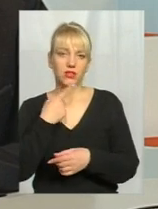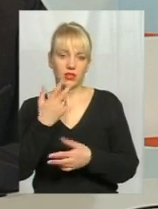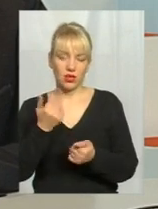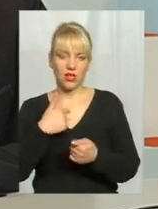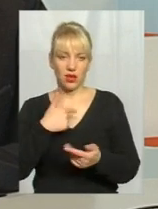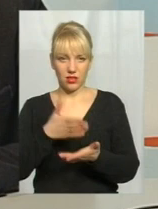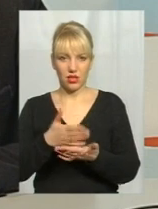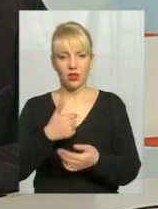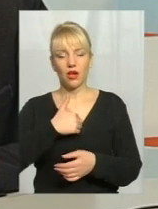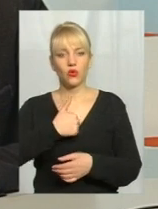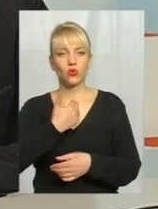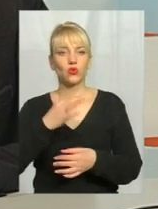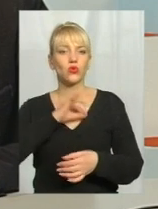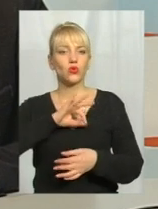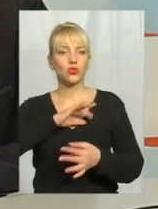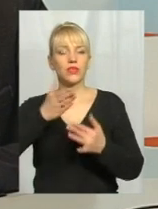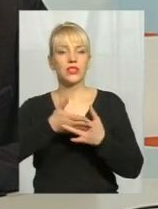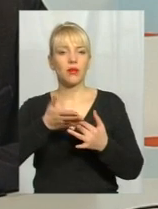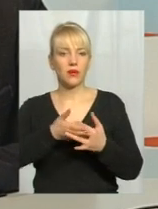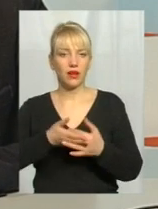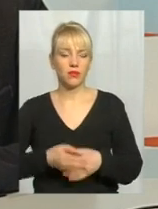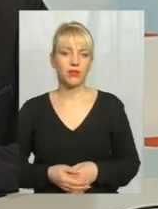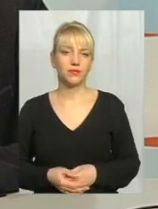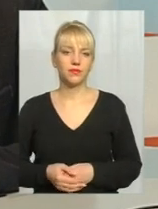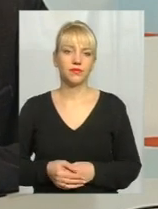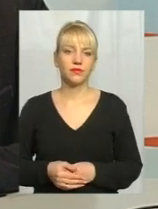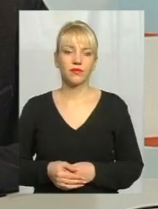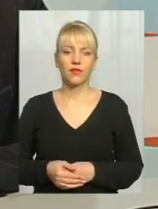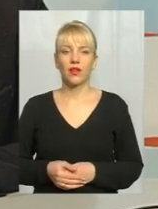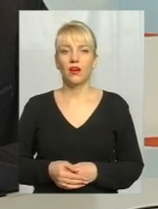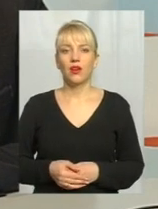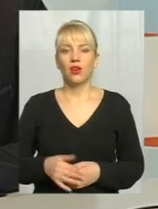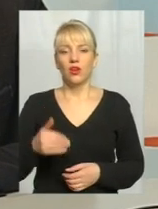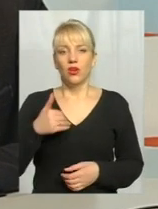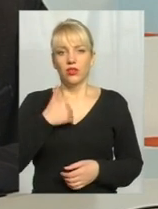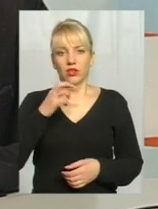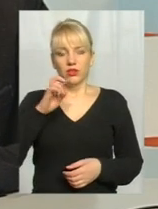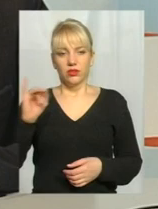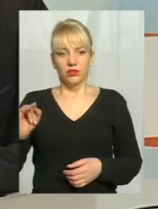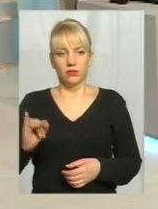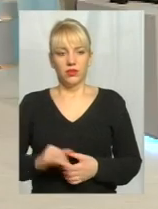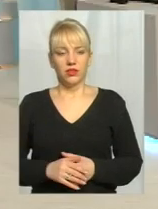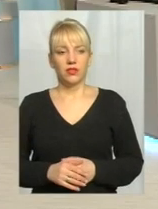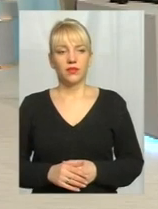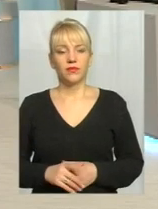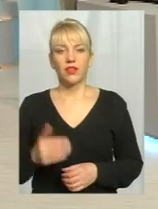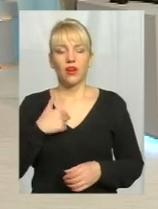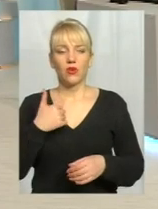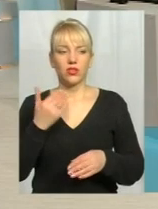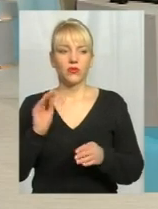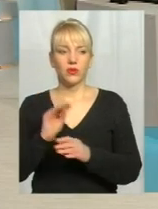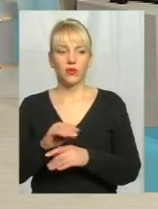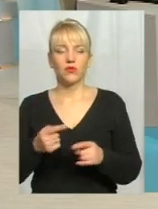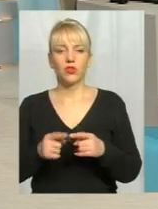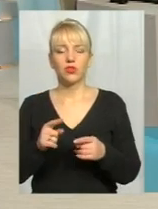я є, і я хочу тим або іншим перестуватися. Хотіли степи трошки, ви хочете додати? Так, я хотів би доповнити, що в